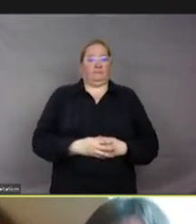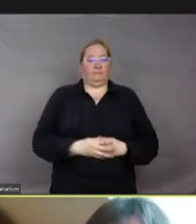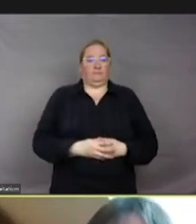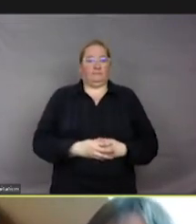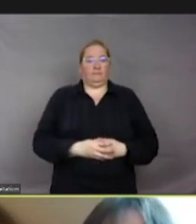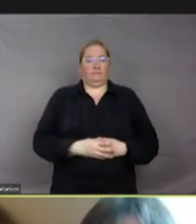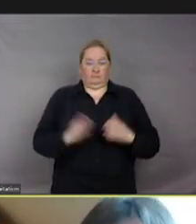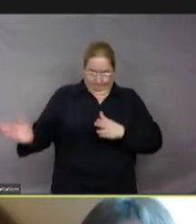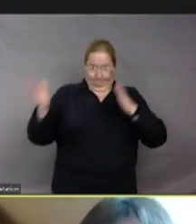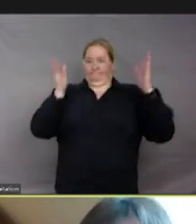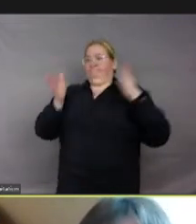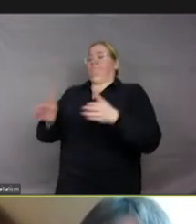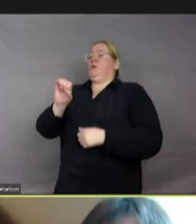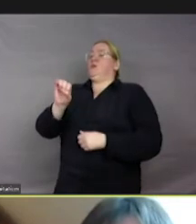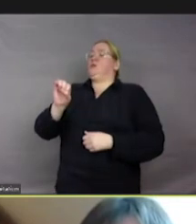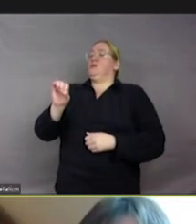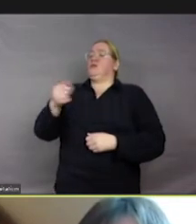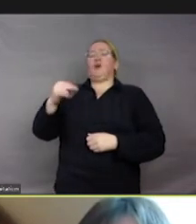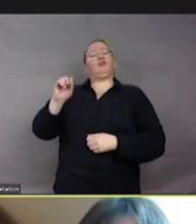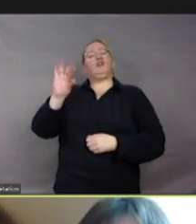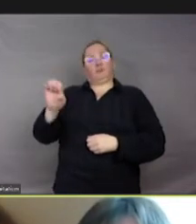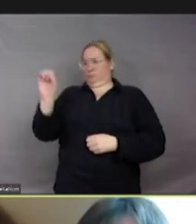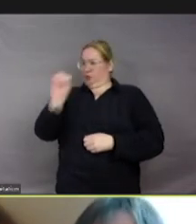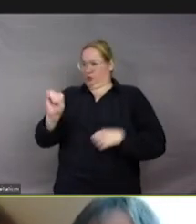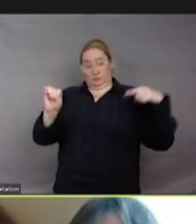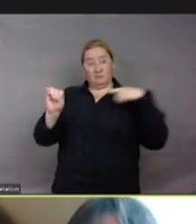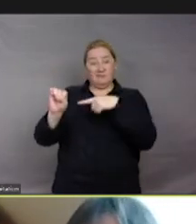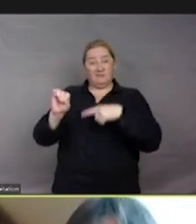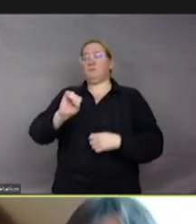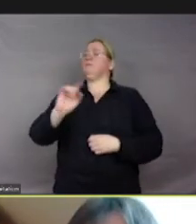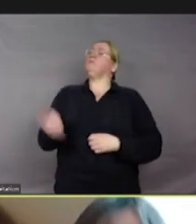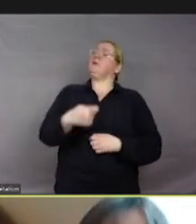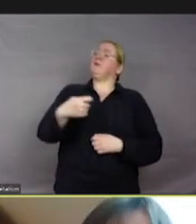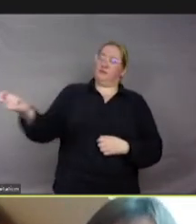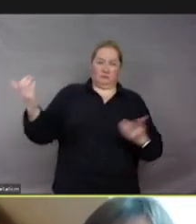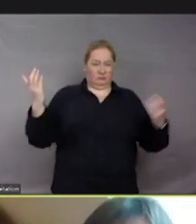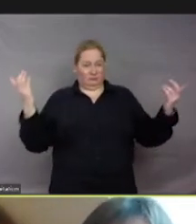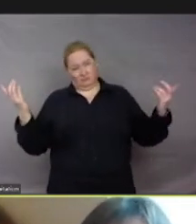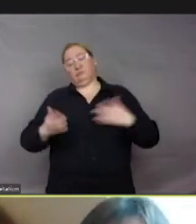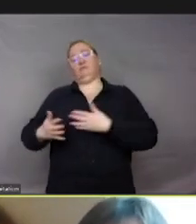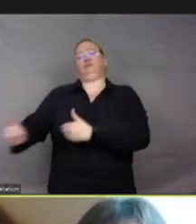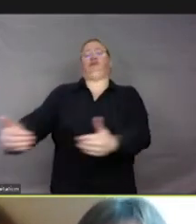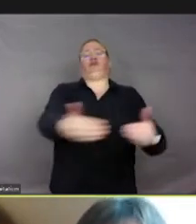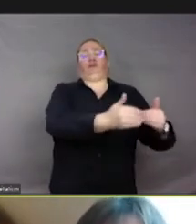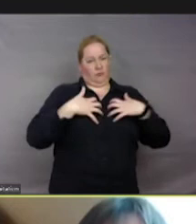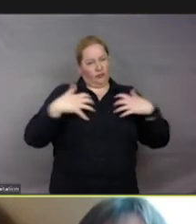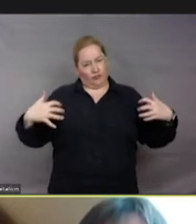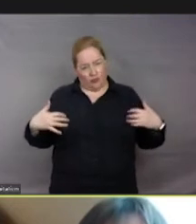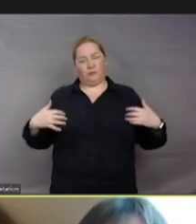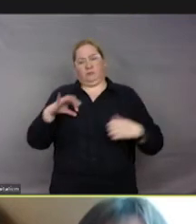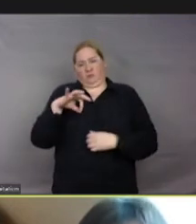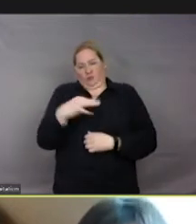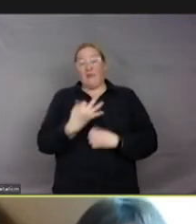La sentience, en revanche, est bien sûr utilisée dans différents champs académiques, mais toujours